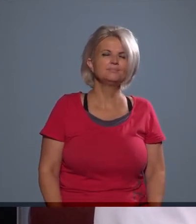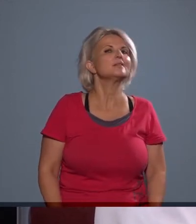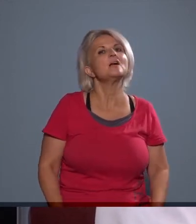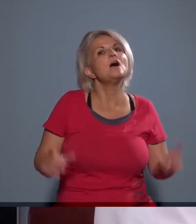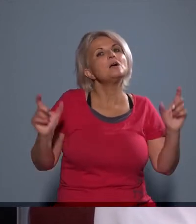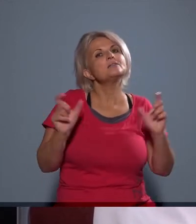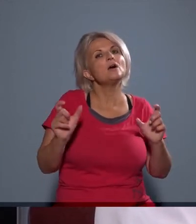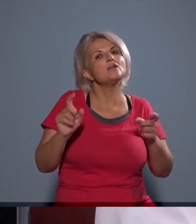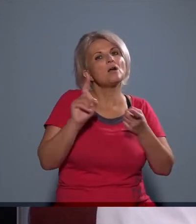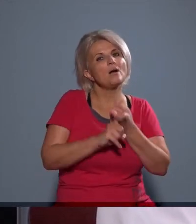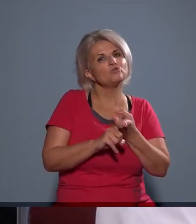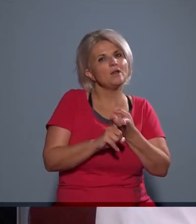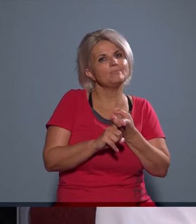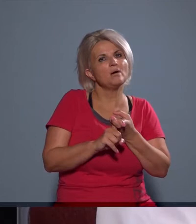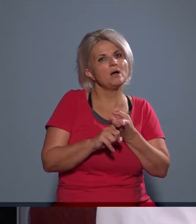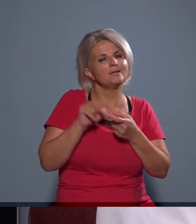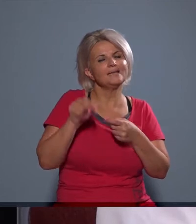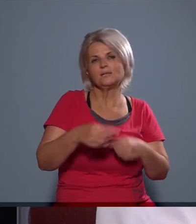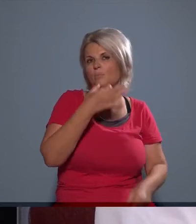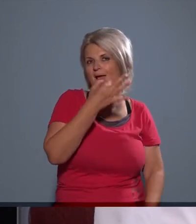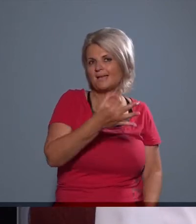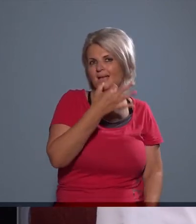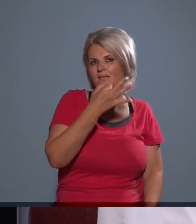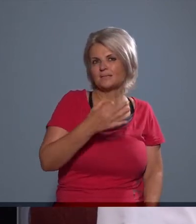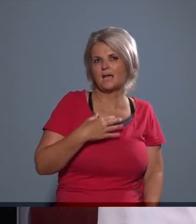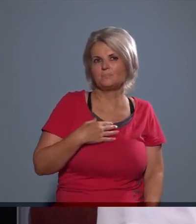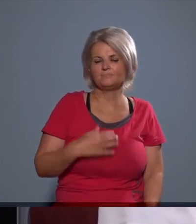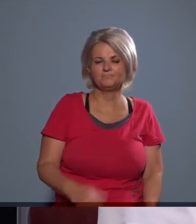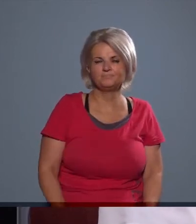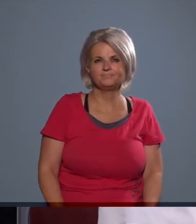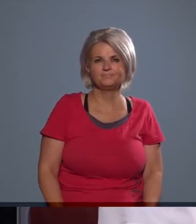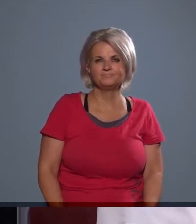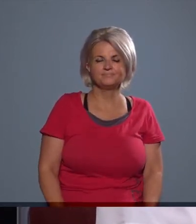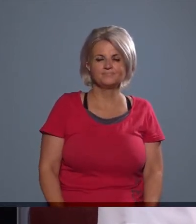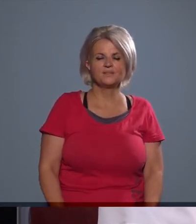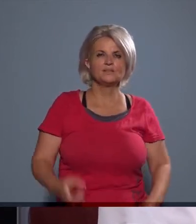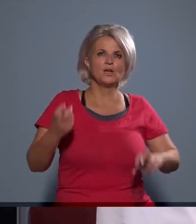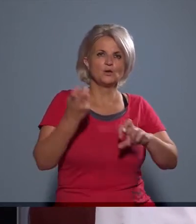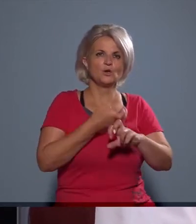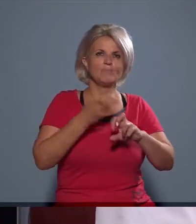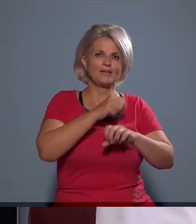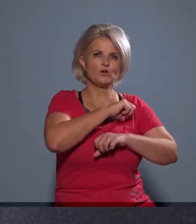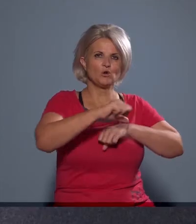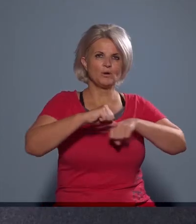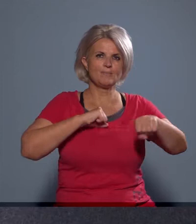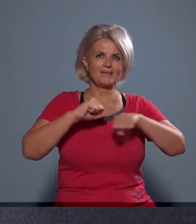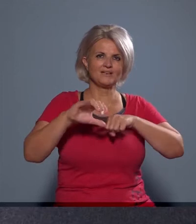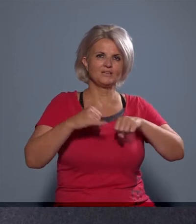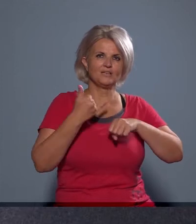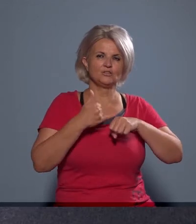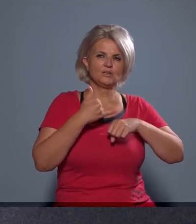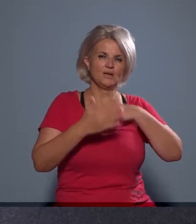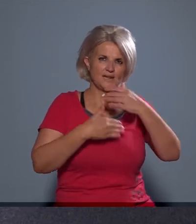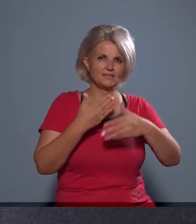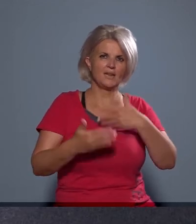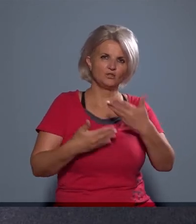jött, akkor itt kérdem meg, hogy ugye a külbányai önkormányzat is rendszeresen